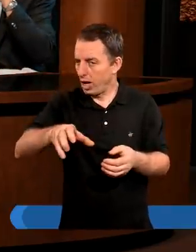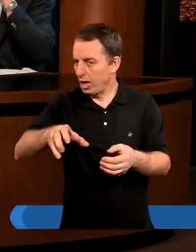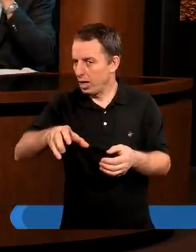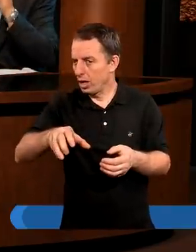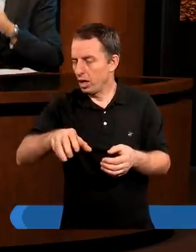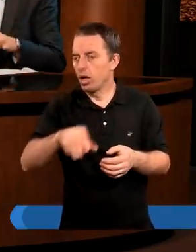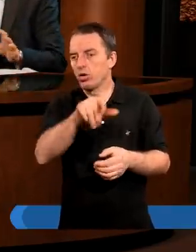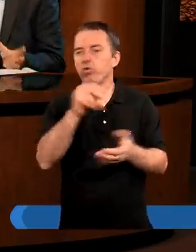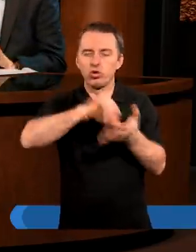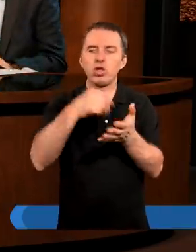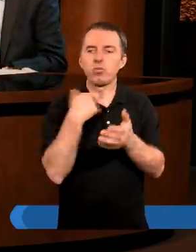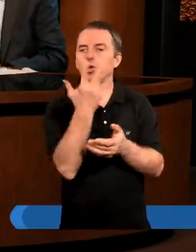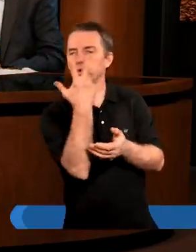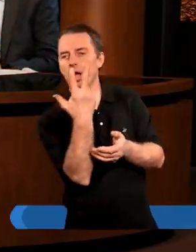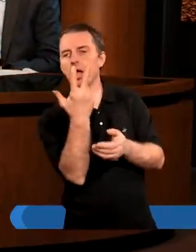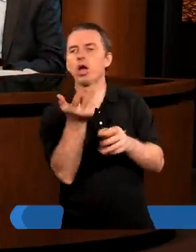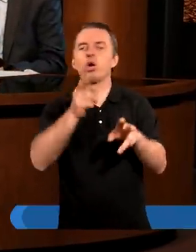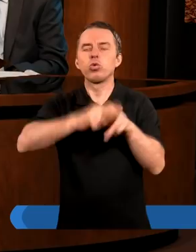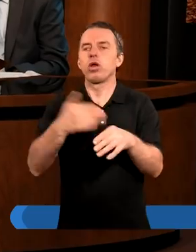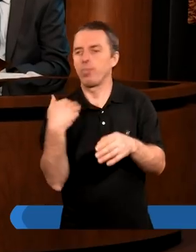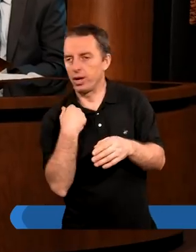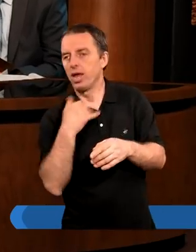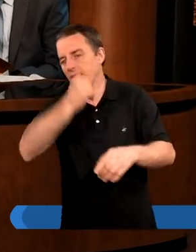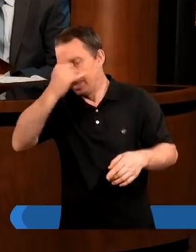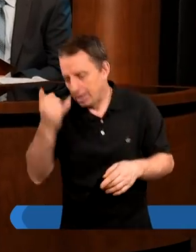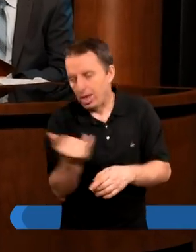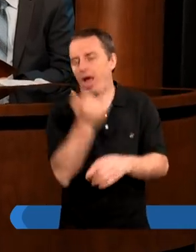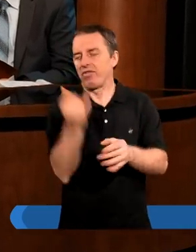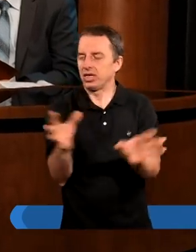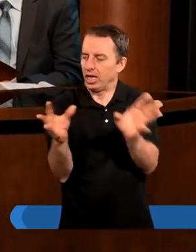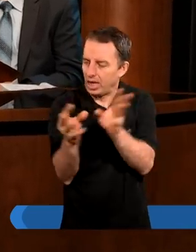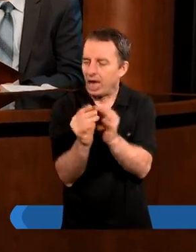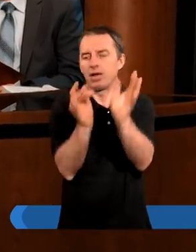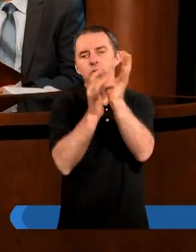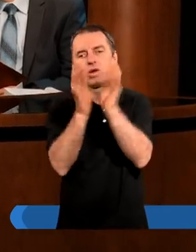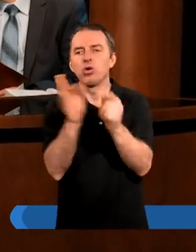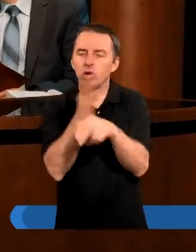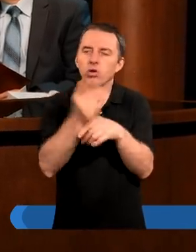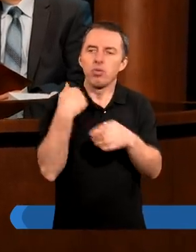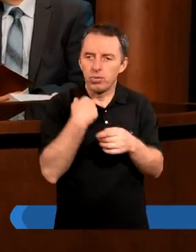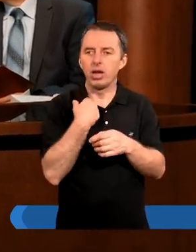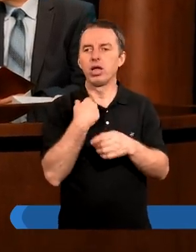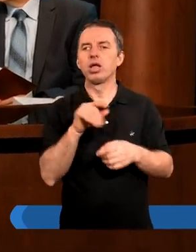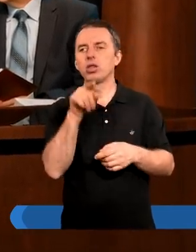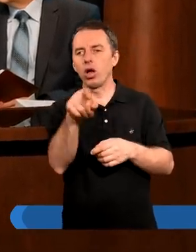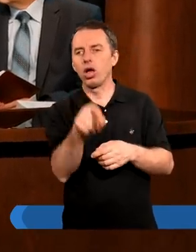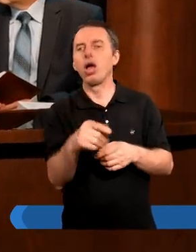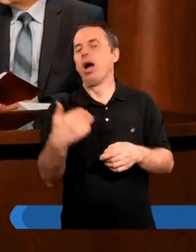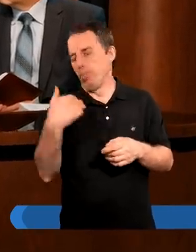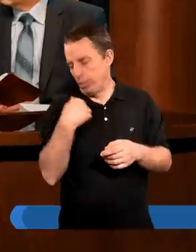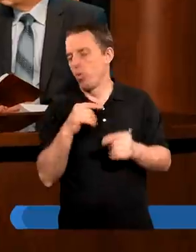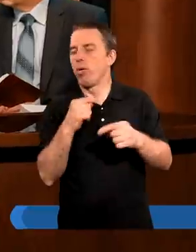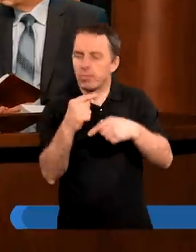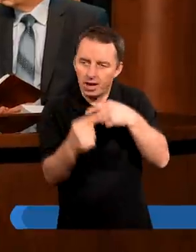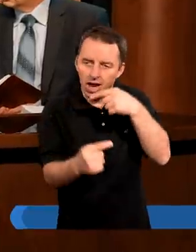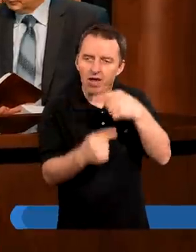Wśród nich było trzech, którzy byli zawsze z Chrystusem i niektórzy mówią, że to był, bo to był